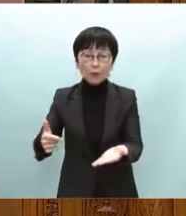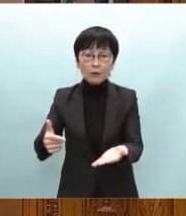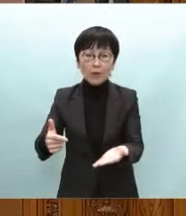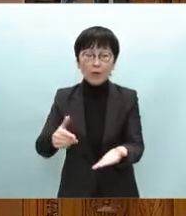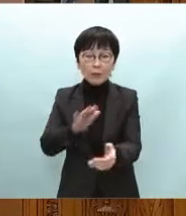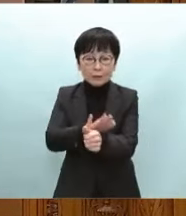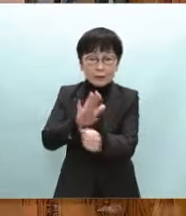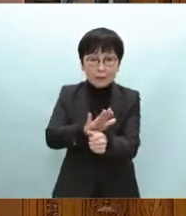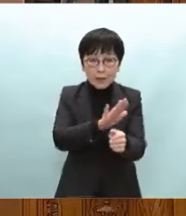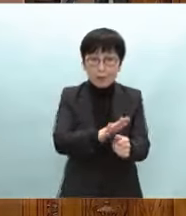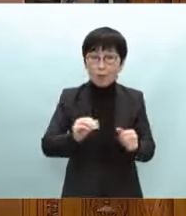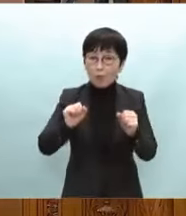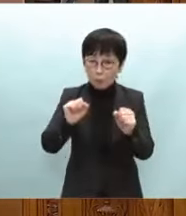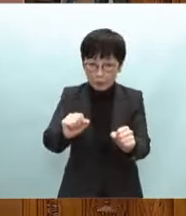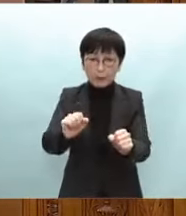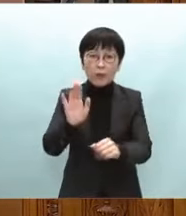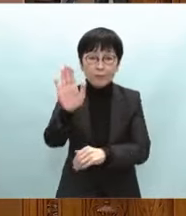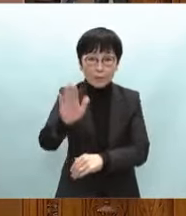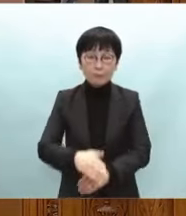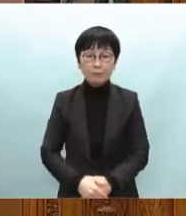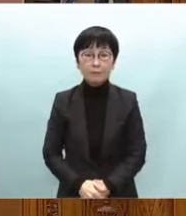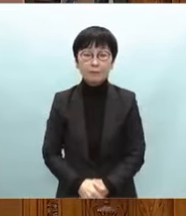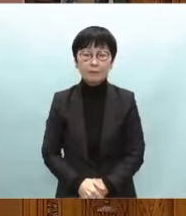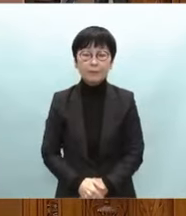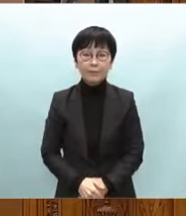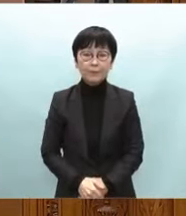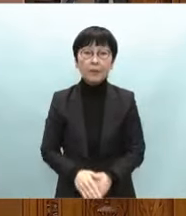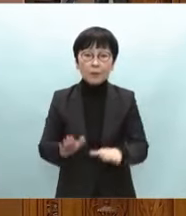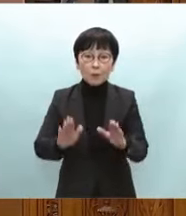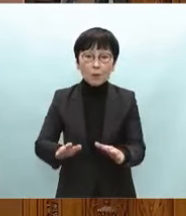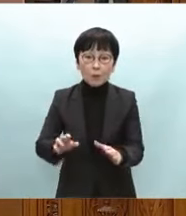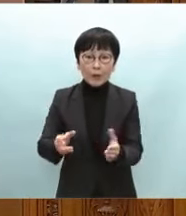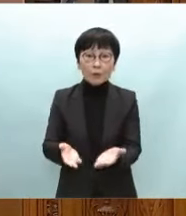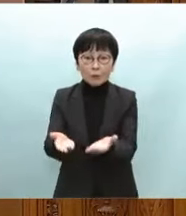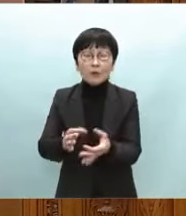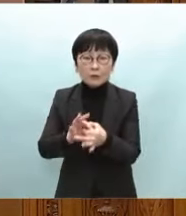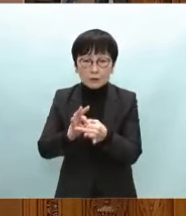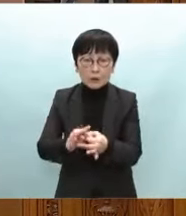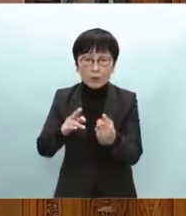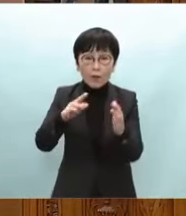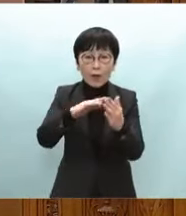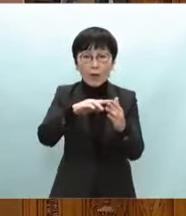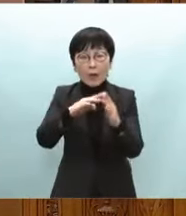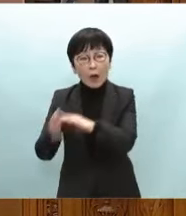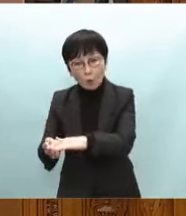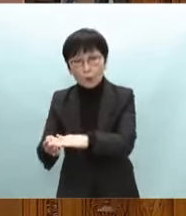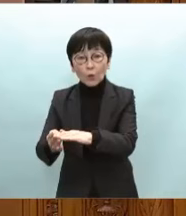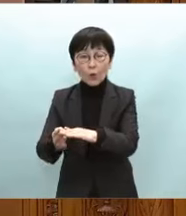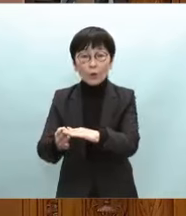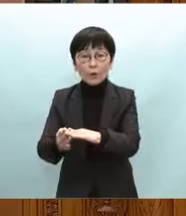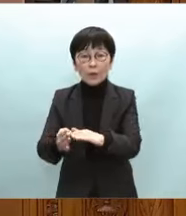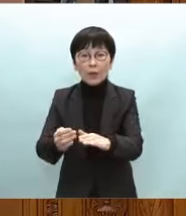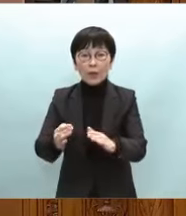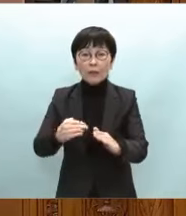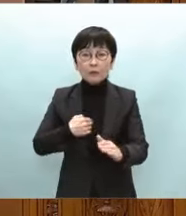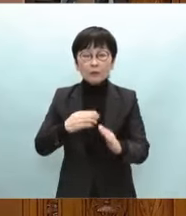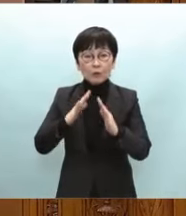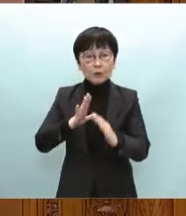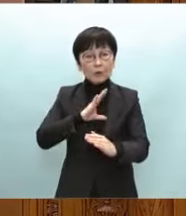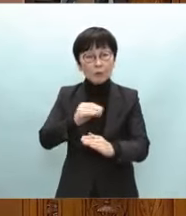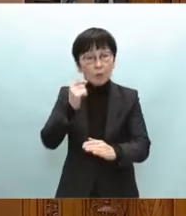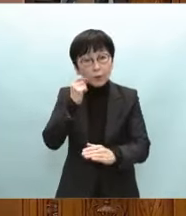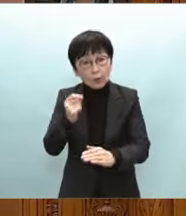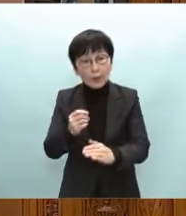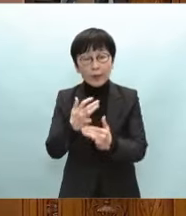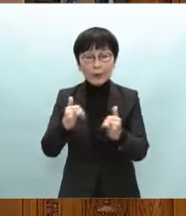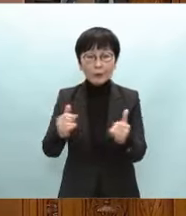援を行っています今回の災害では家屋倒壊により自宅に戻れない被災者が